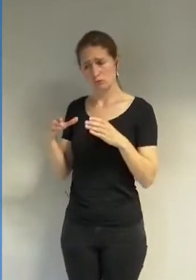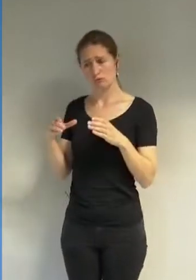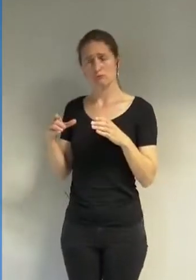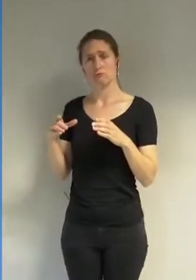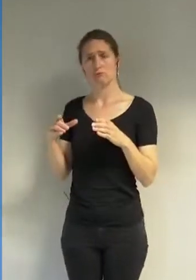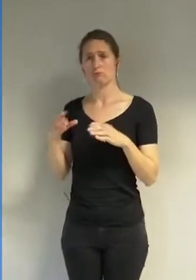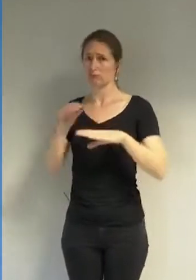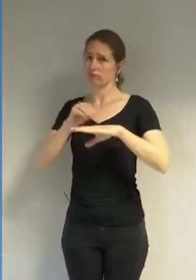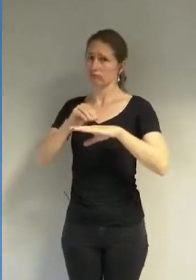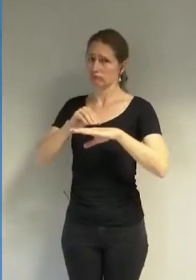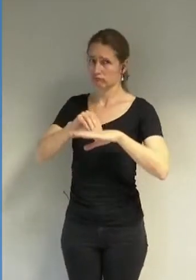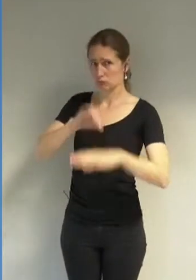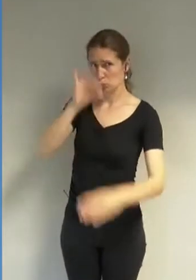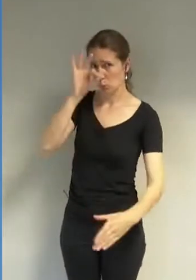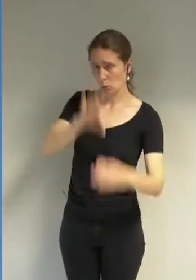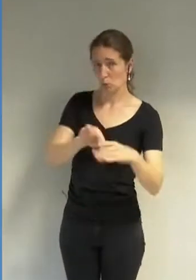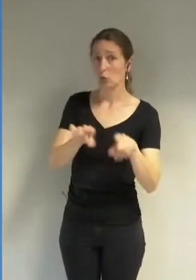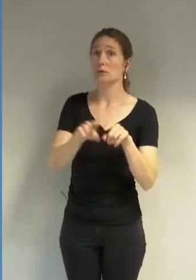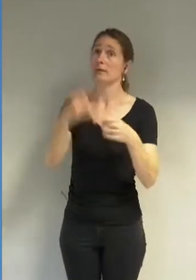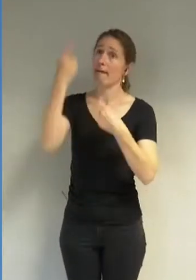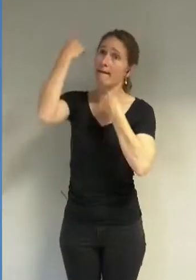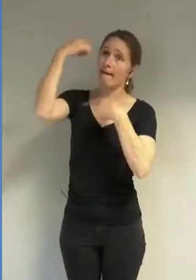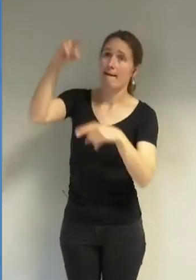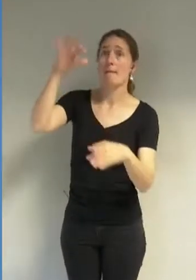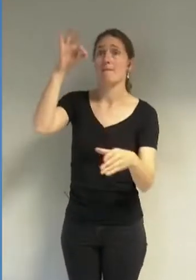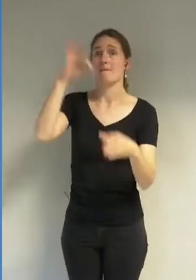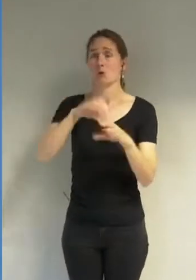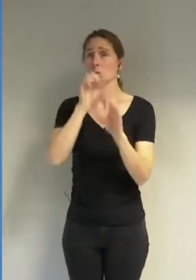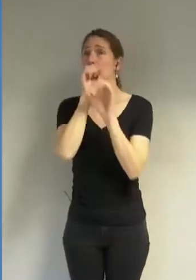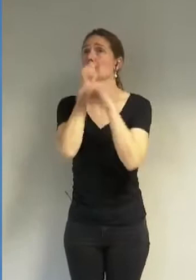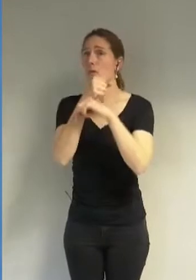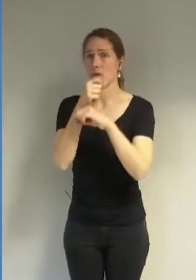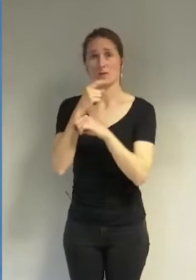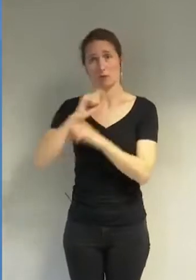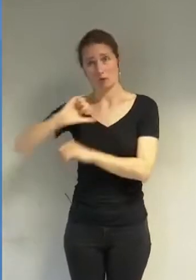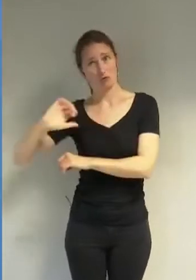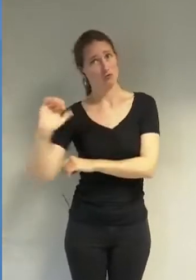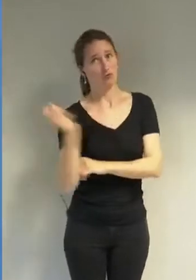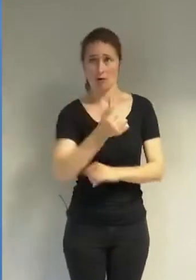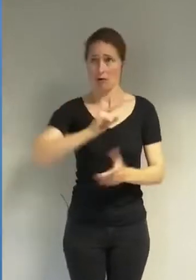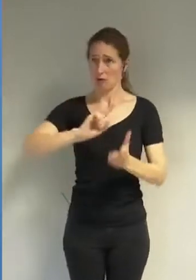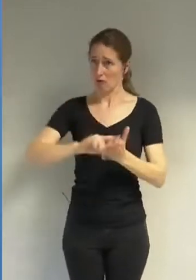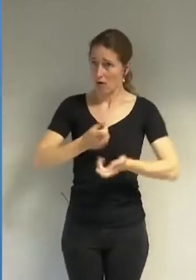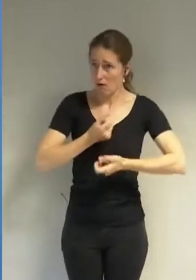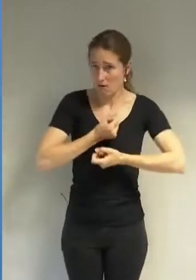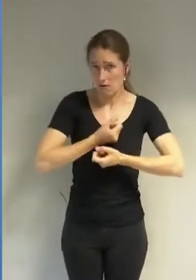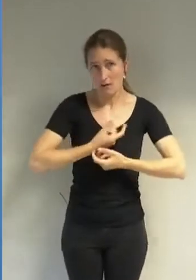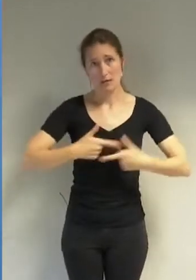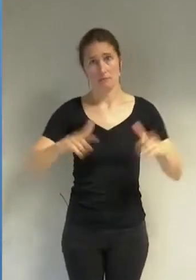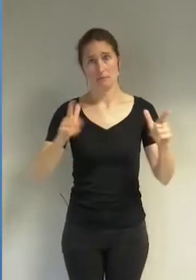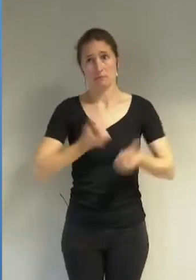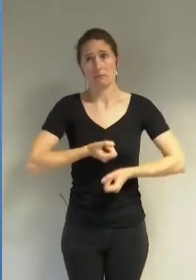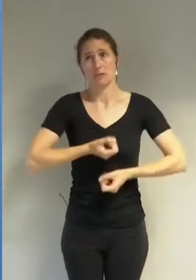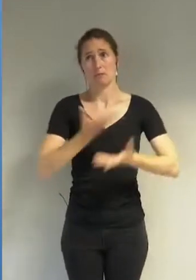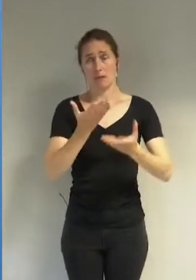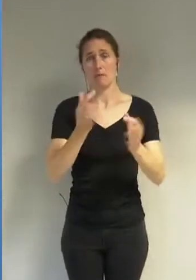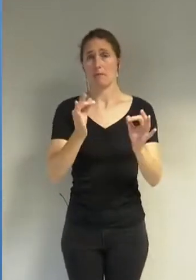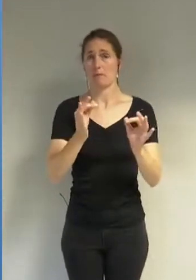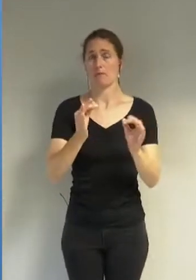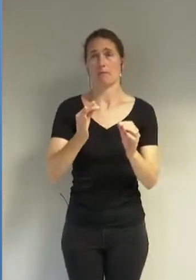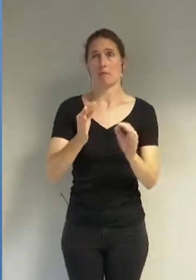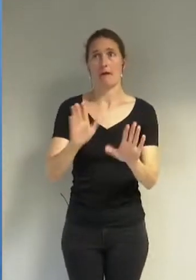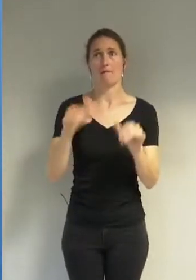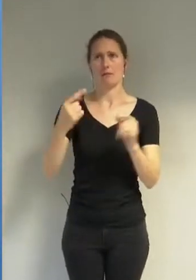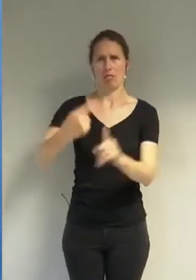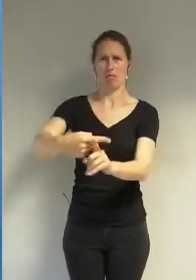le vote à bulletin secret pour permettre que chacun puisse exprimer sa position sur cette délibération sans subir